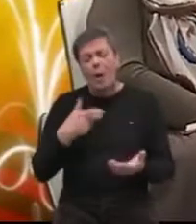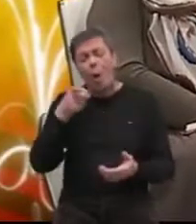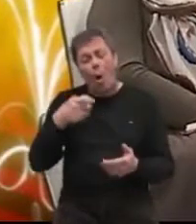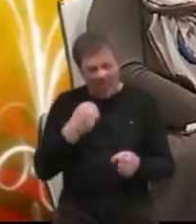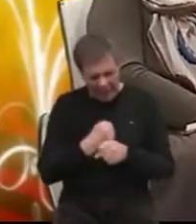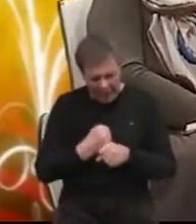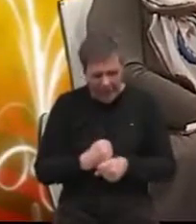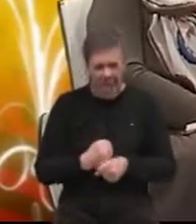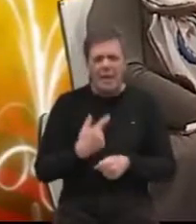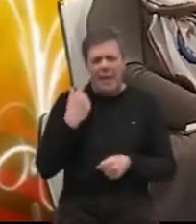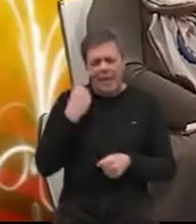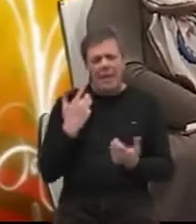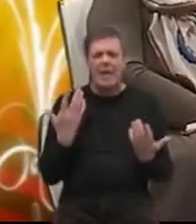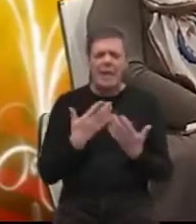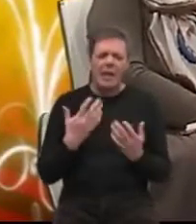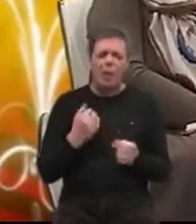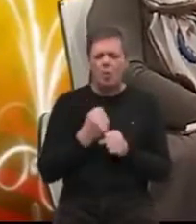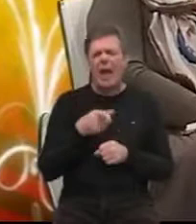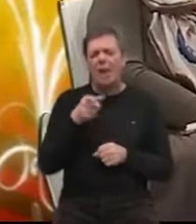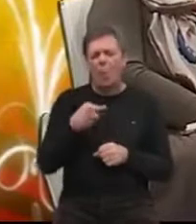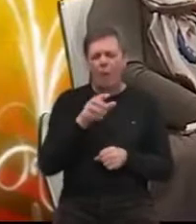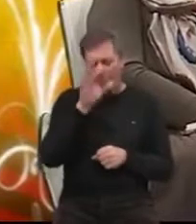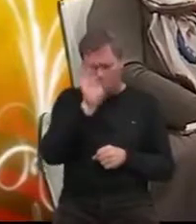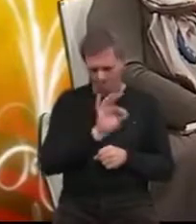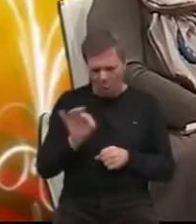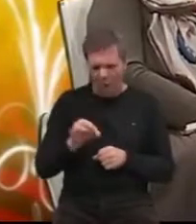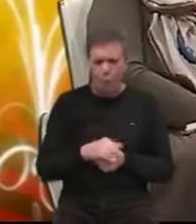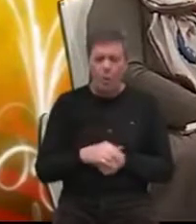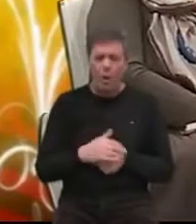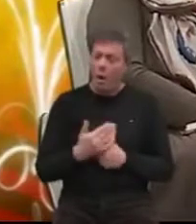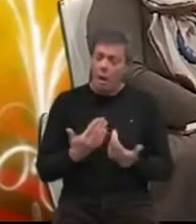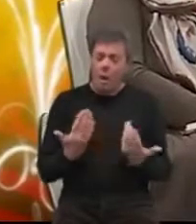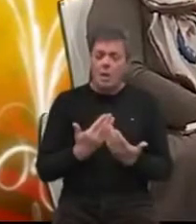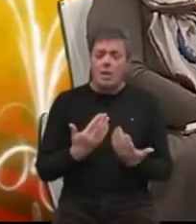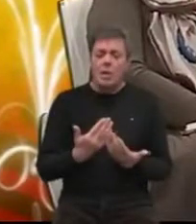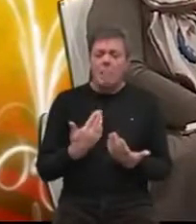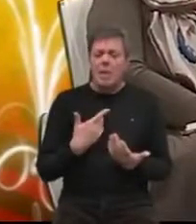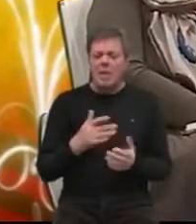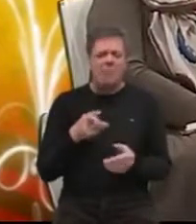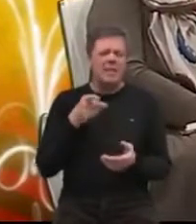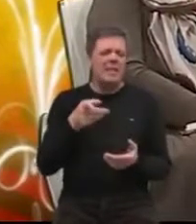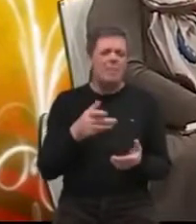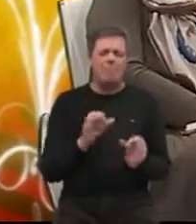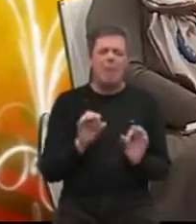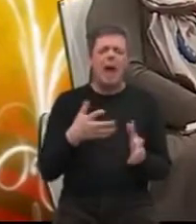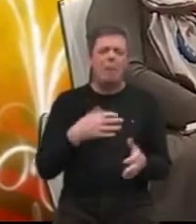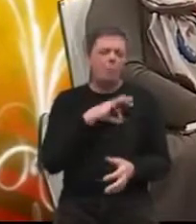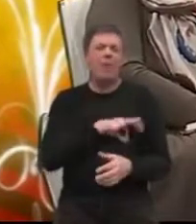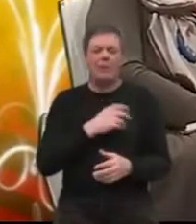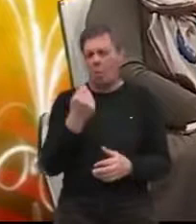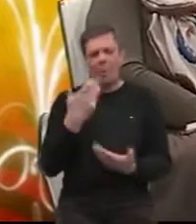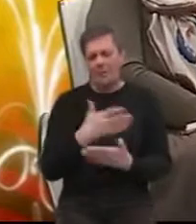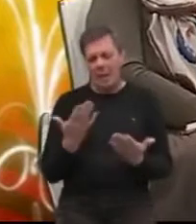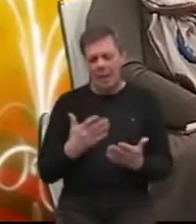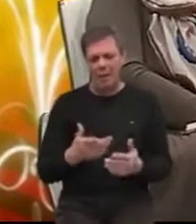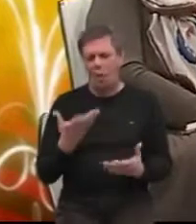koji način su radili u ovom projektu. Ali što se tiče, dači mi ne profitiramo. Mi ne imamo profit od toj konferencije.